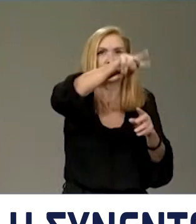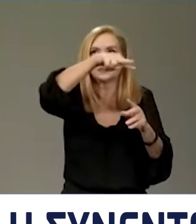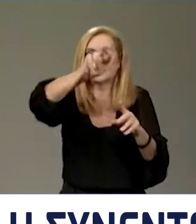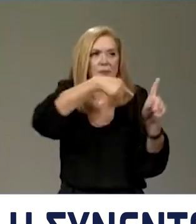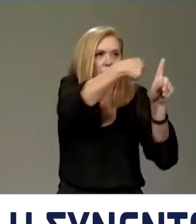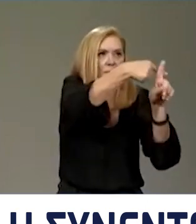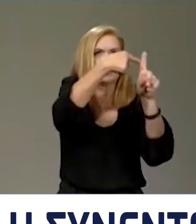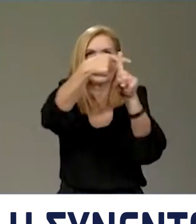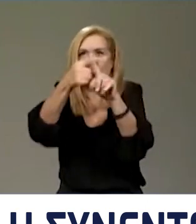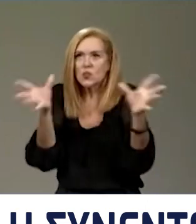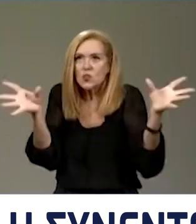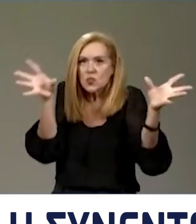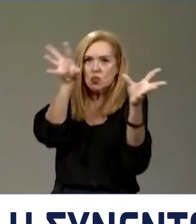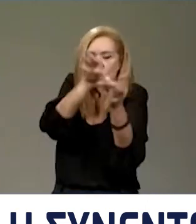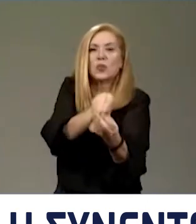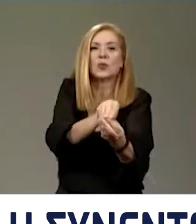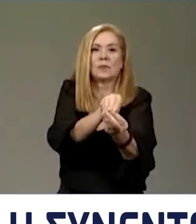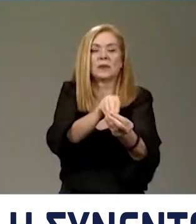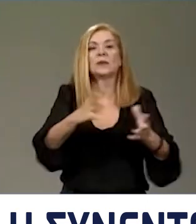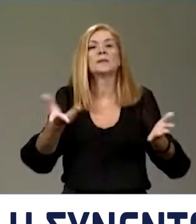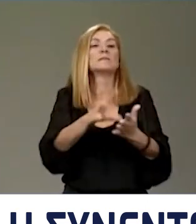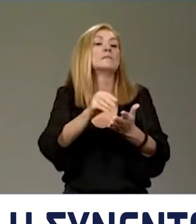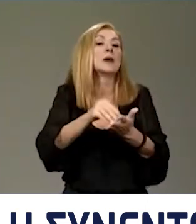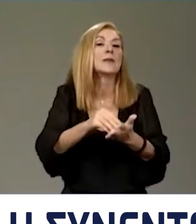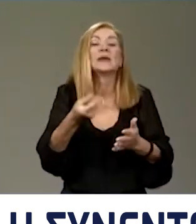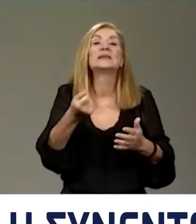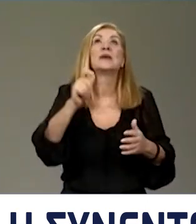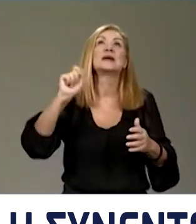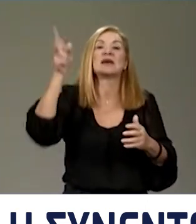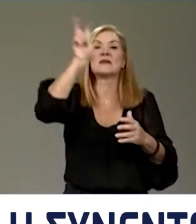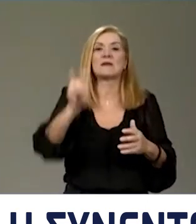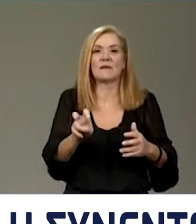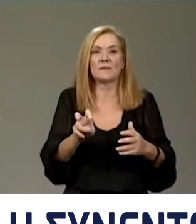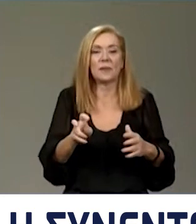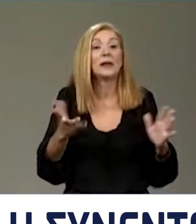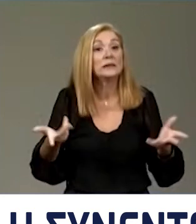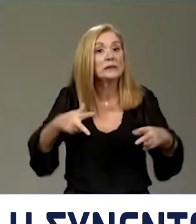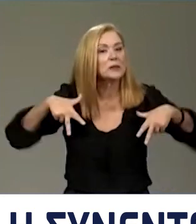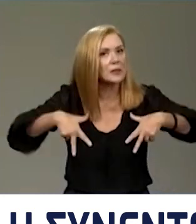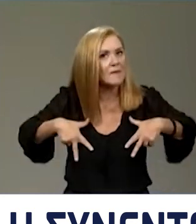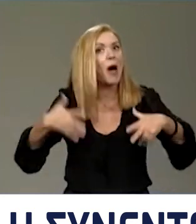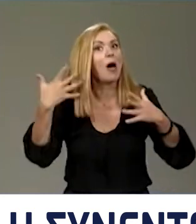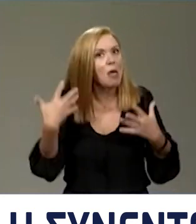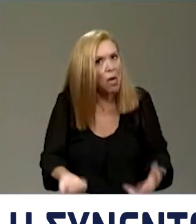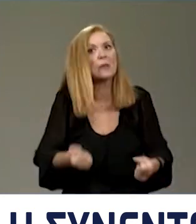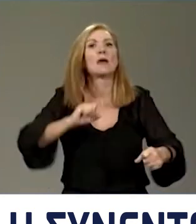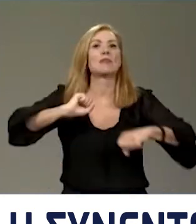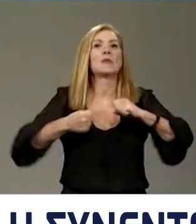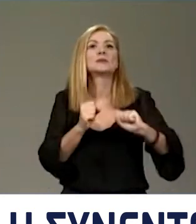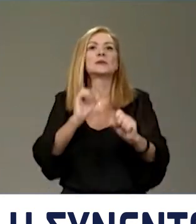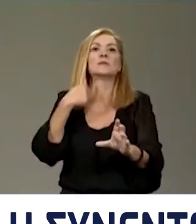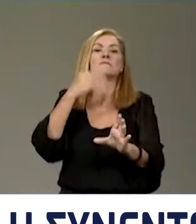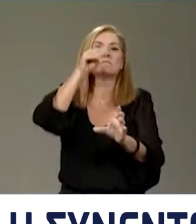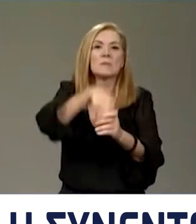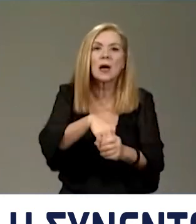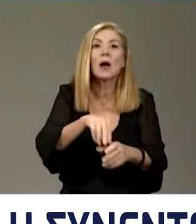σε διάφορες οικονομικές δραστηριότητες. Πάρτε για παράδειγμα τις τιμές του ηλεκτρικού ρεύματος. Η κυβέρνηση έκανε δραστικότες παρεμβάσεις στον τομέα αυτό